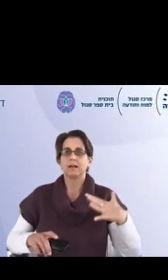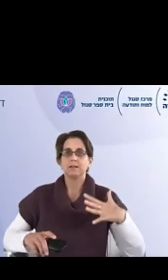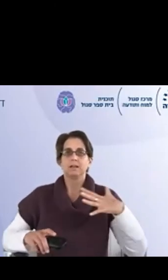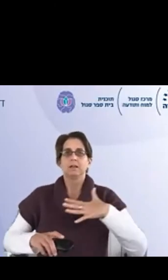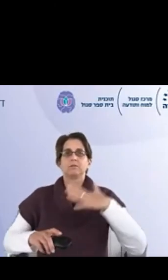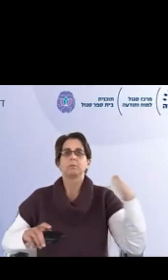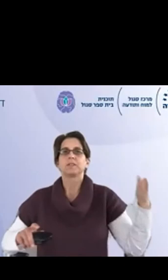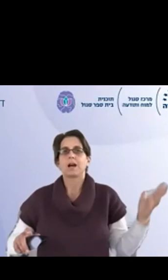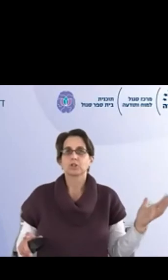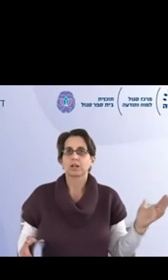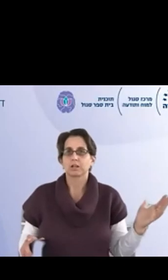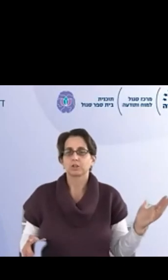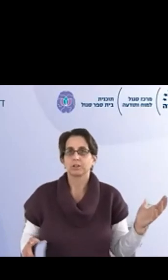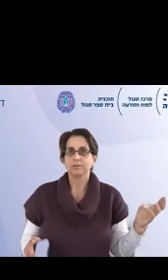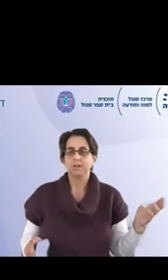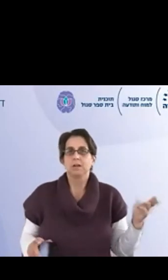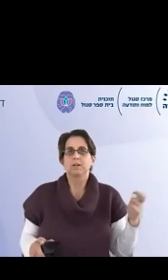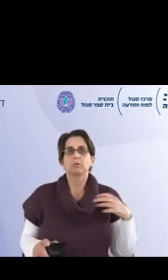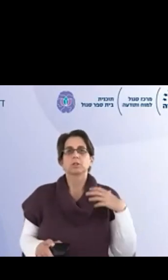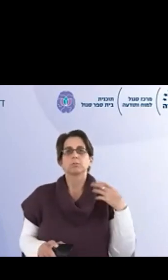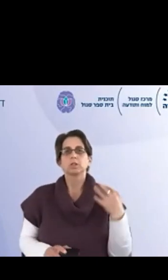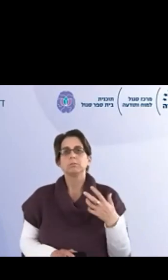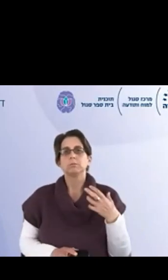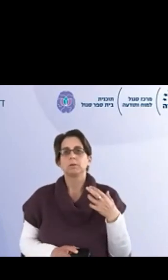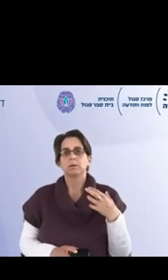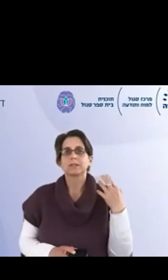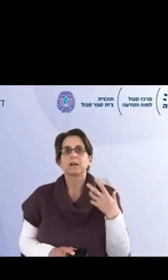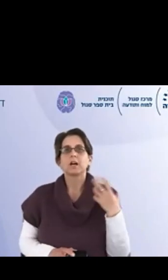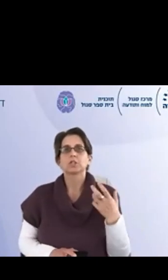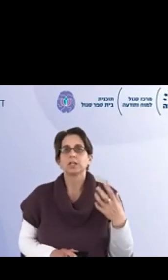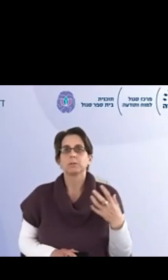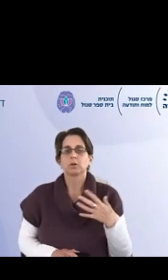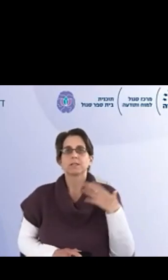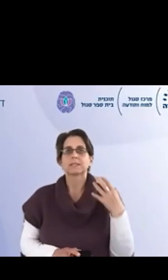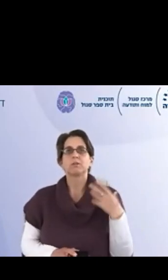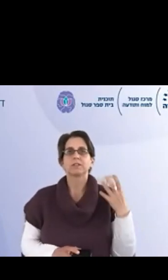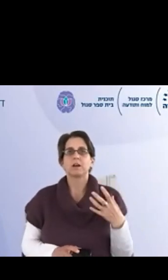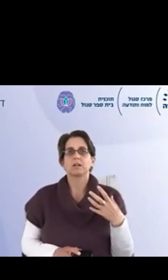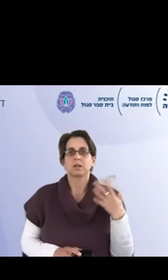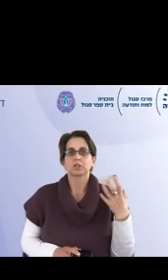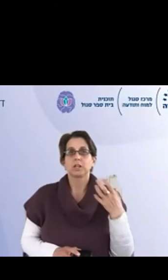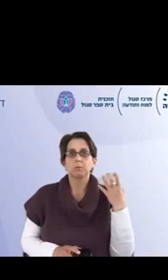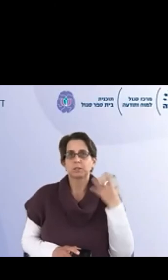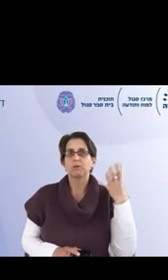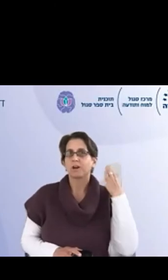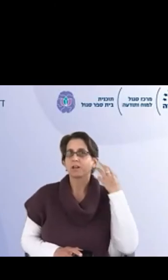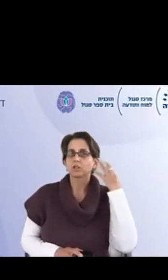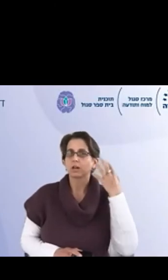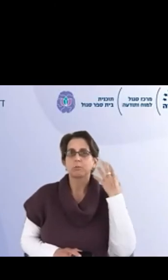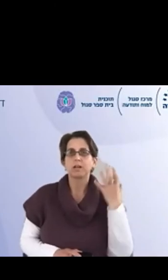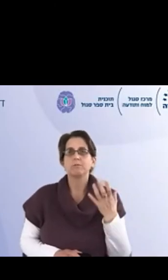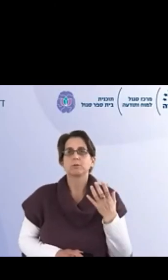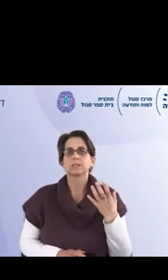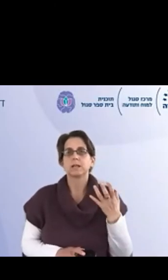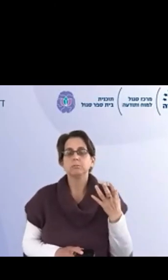עצירה ופתיחה של הקשב ואנחנו משתמשים במושג חיישנים אנחנו מנסים ואנחנו לפתח חיישנים ממש כמו היו więcej